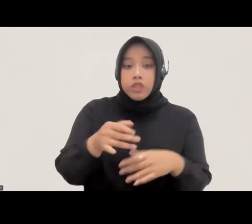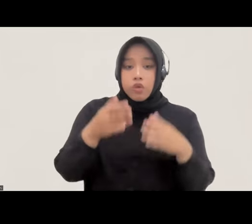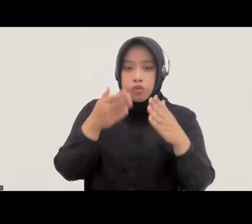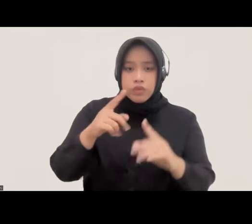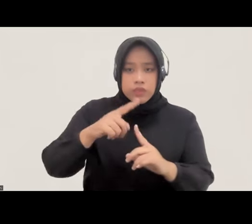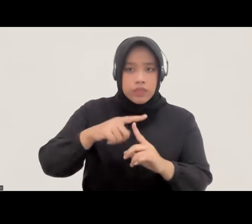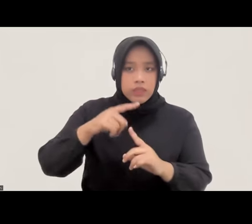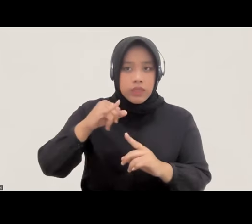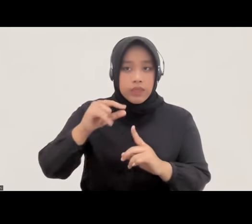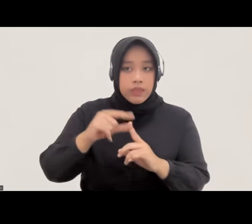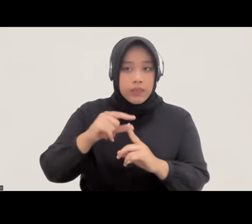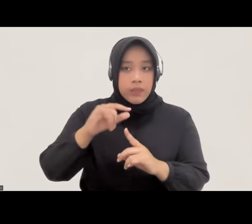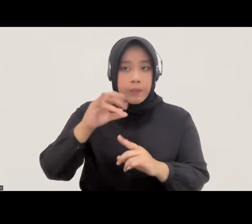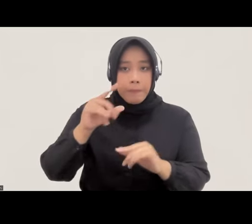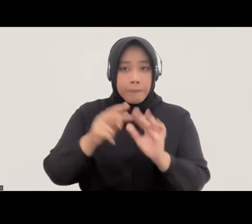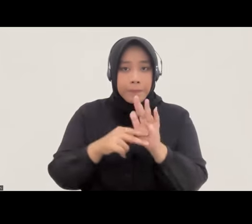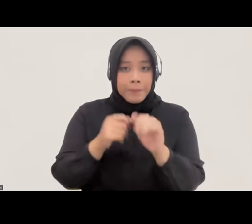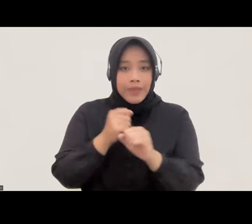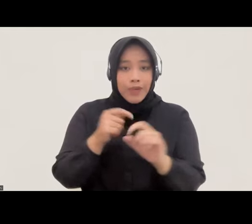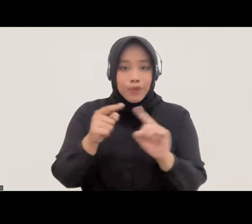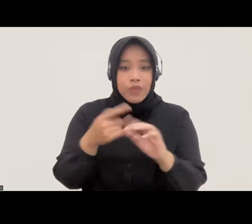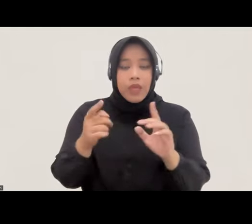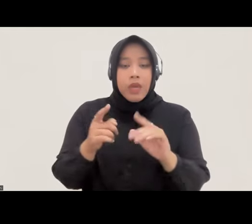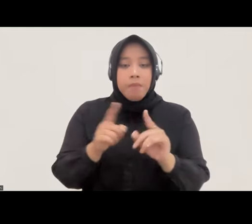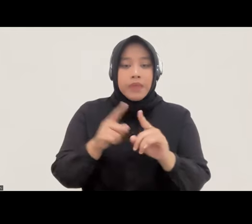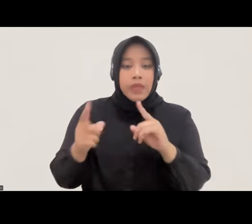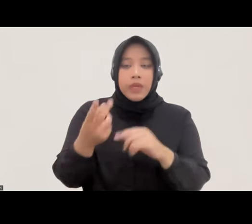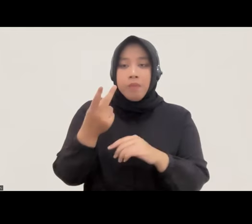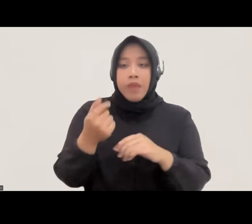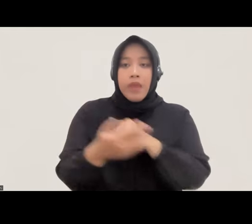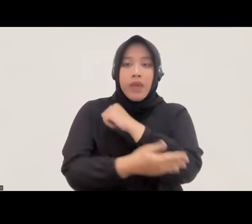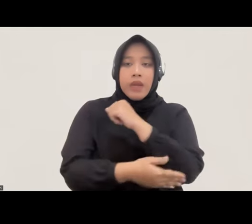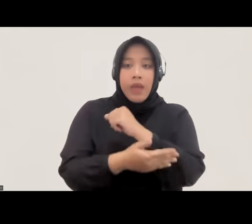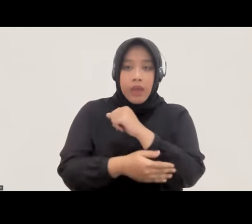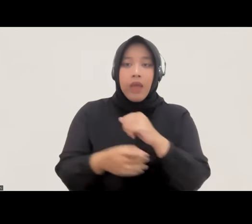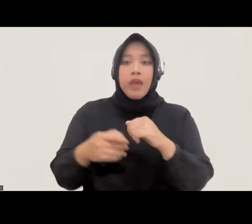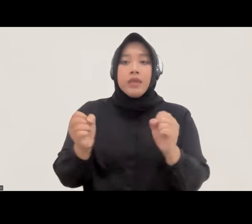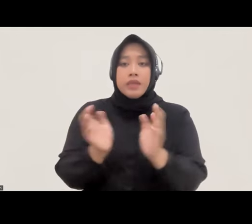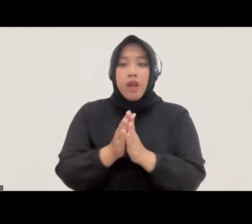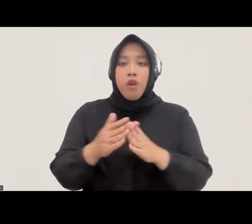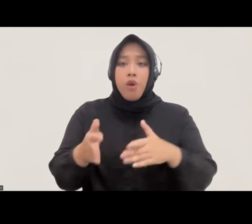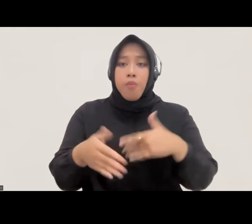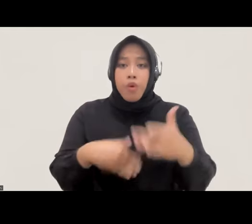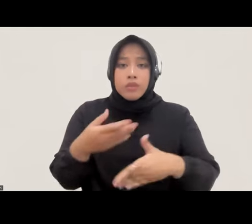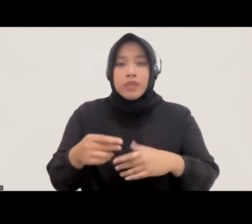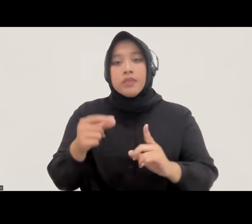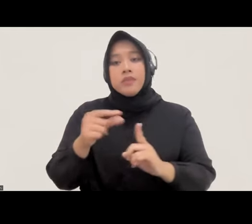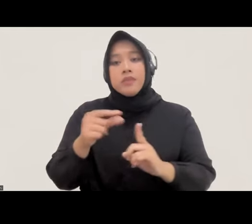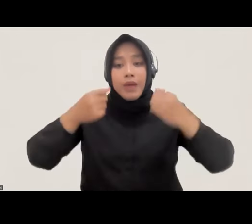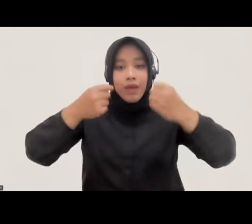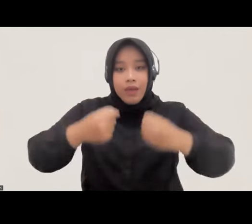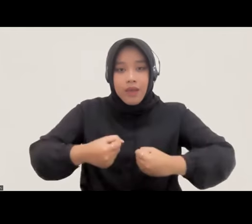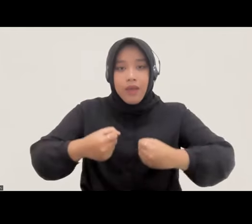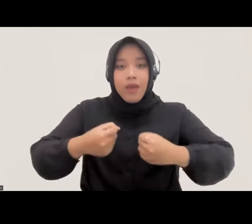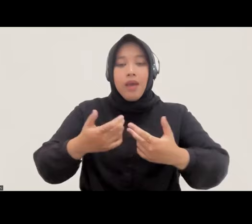dan untuk menghindari meningkatnya biaya negara dalam penjara dan proses pengadilan itu pertanyaan pertama lalu